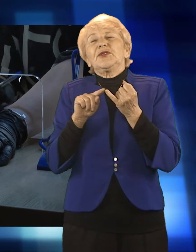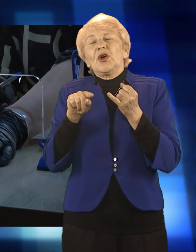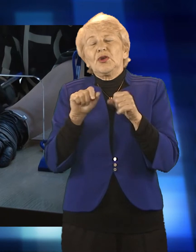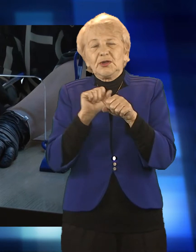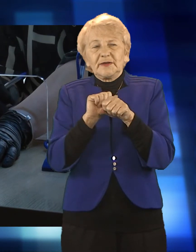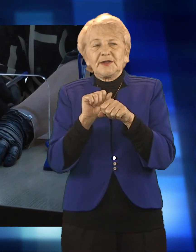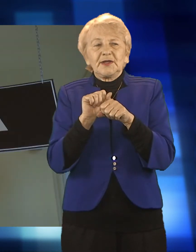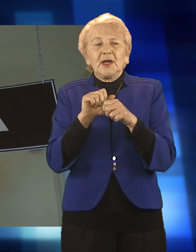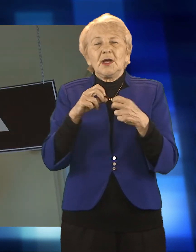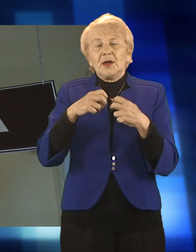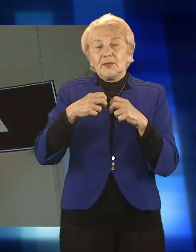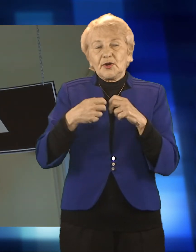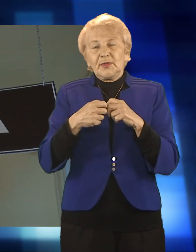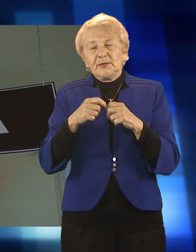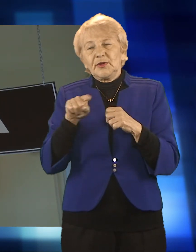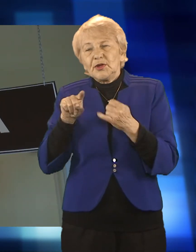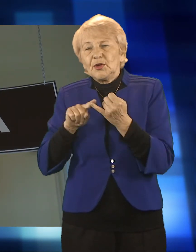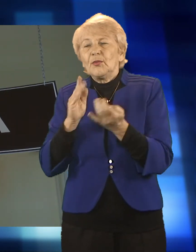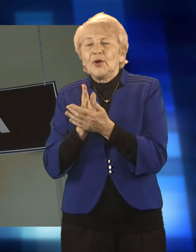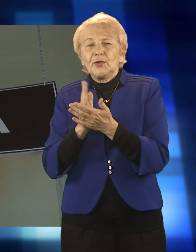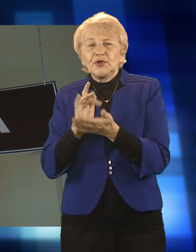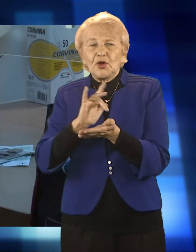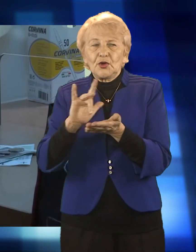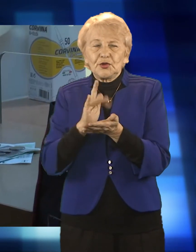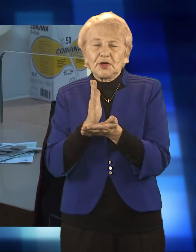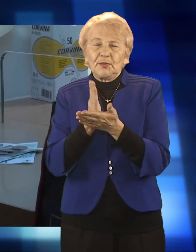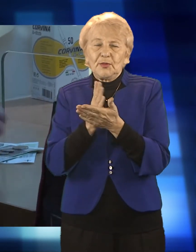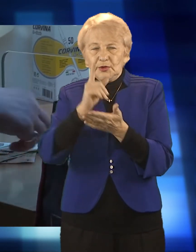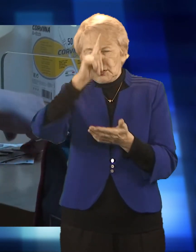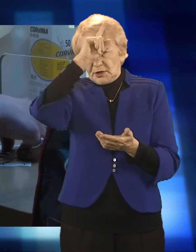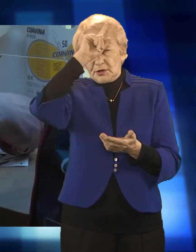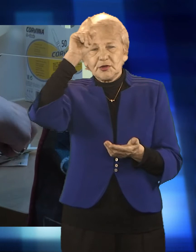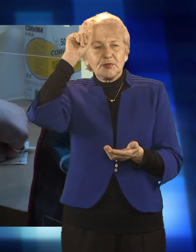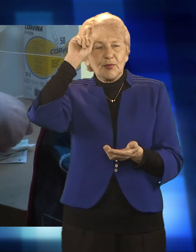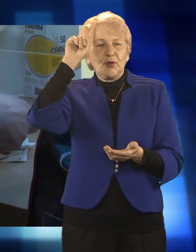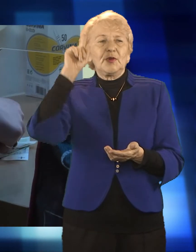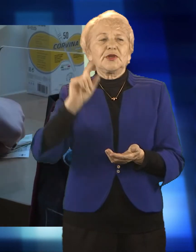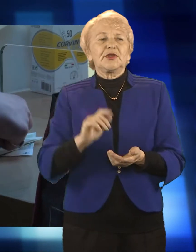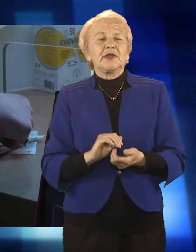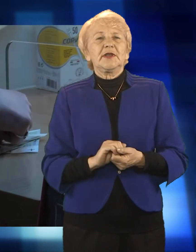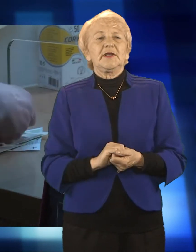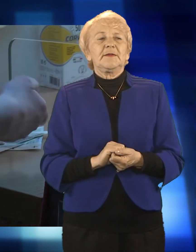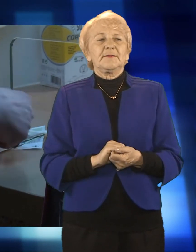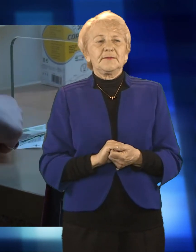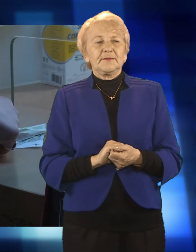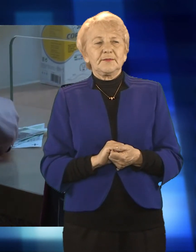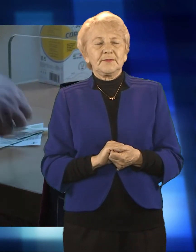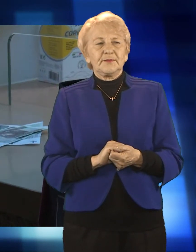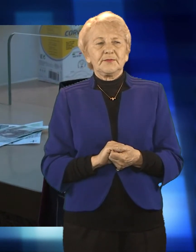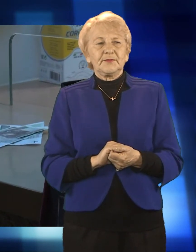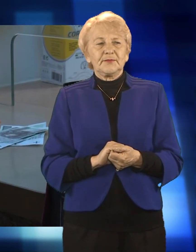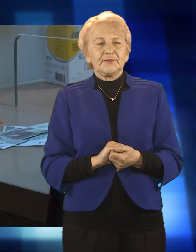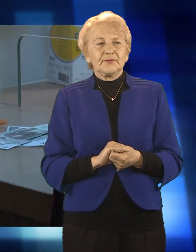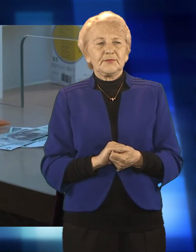problemy, z którymi na co dzień mieszkańcom Raciborza pomagają mierzyć się pracownicy Ośrodka Pomocy Społecznej, jak choćby przemoc domowa. Stąd też